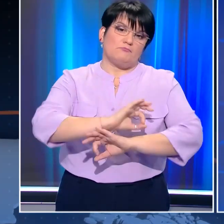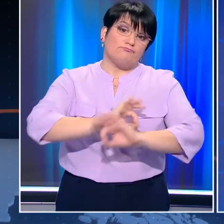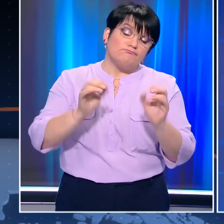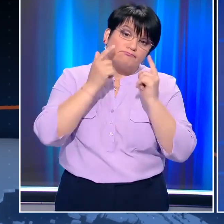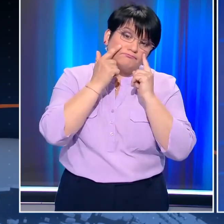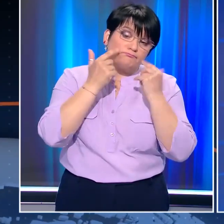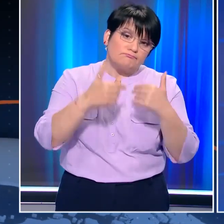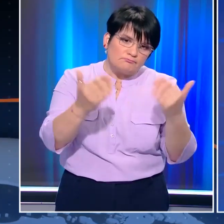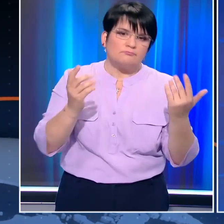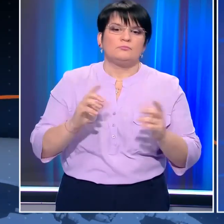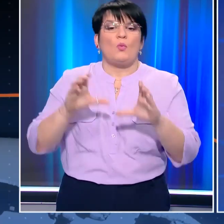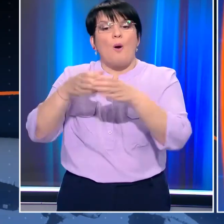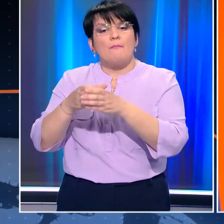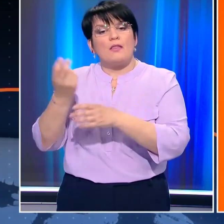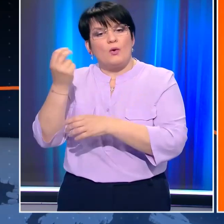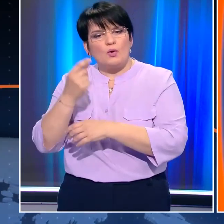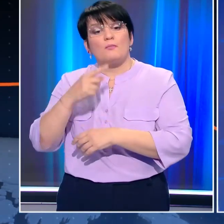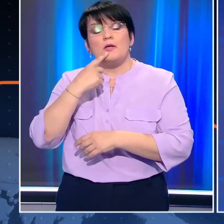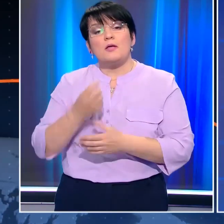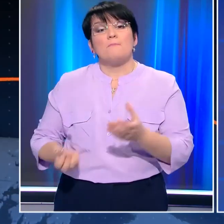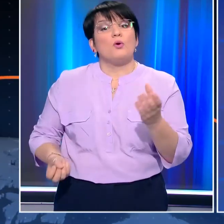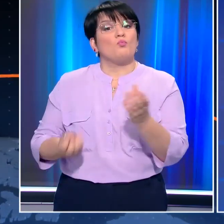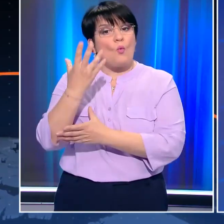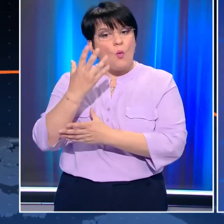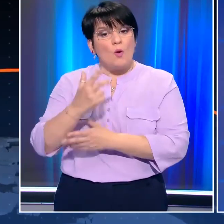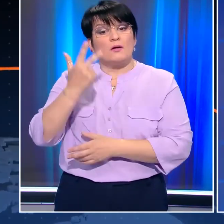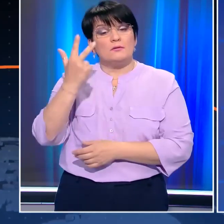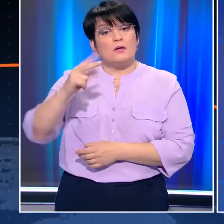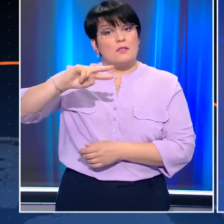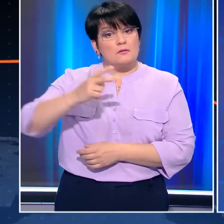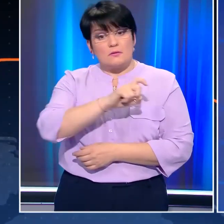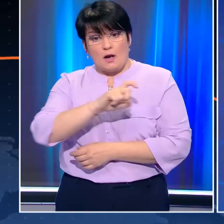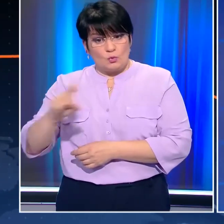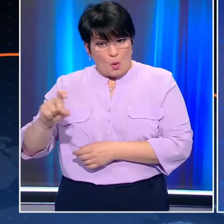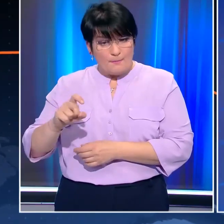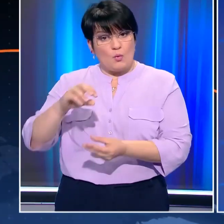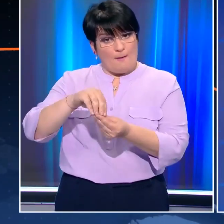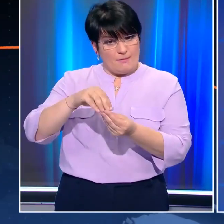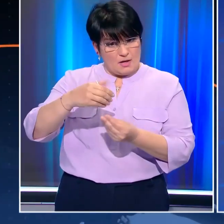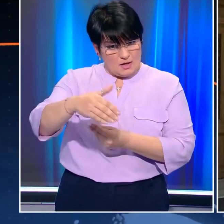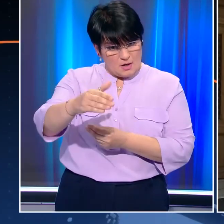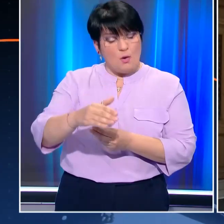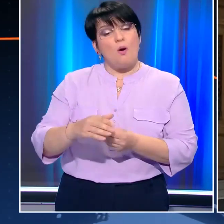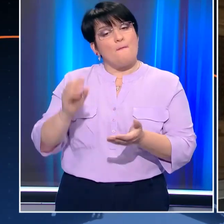Ταυτόχρονα το Οικονομικό Επιτελείο ανακοίνωσε σήμερα νέα δέσμι μέτρων τριών δισεκατομμυρίων για τον Απρίλιο.